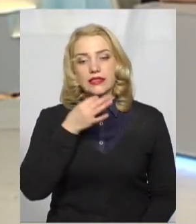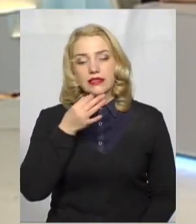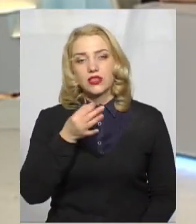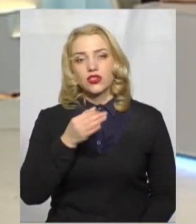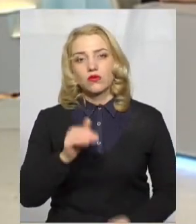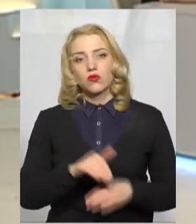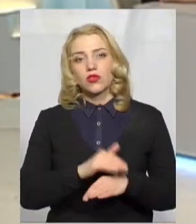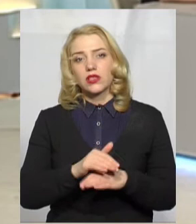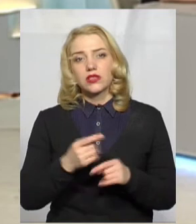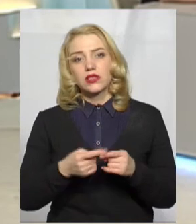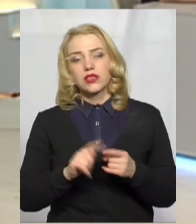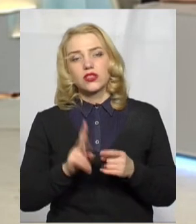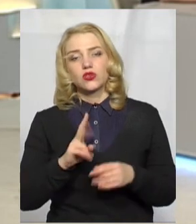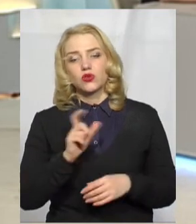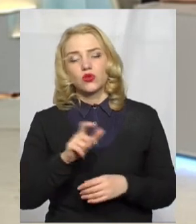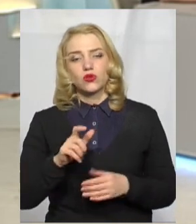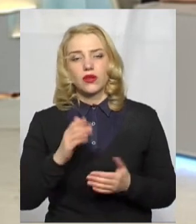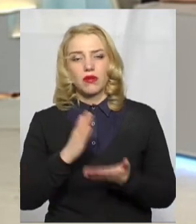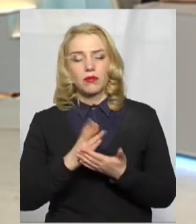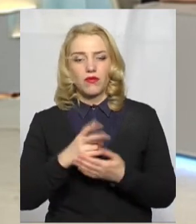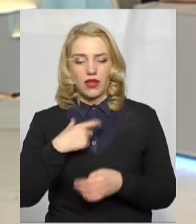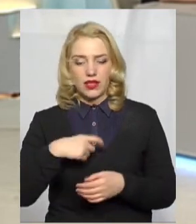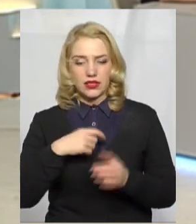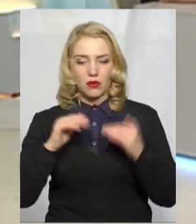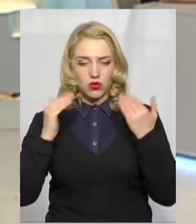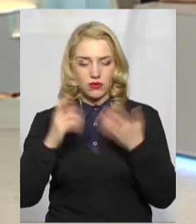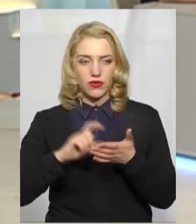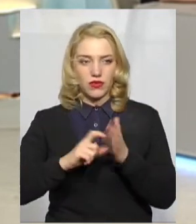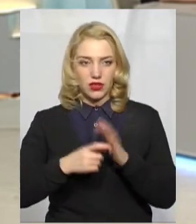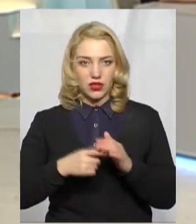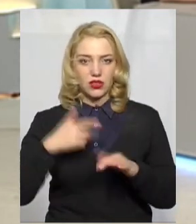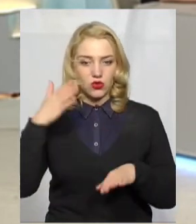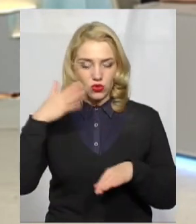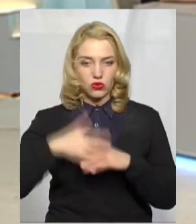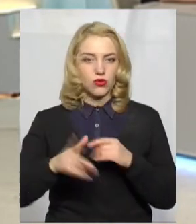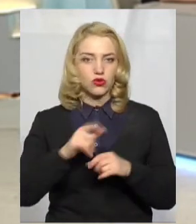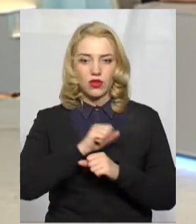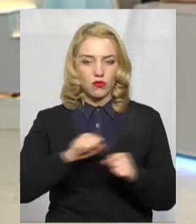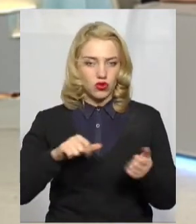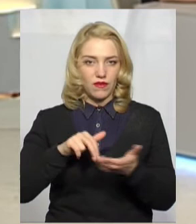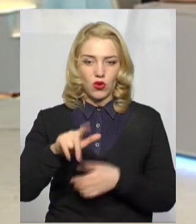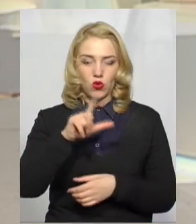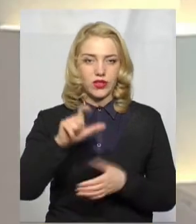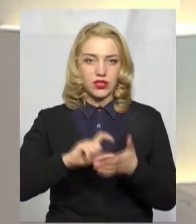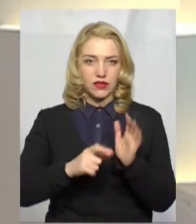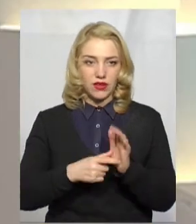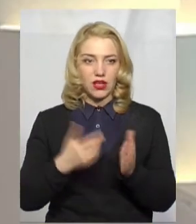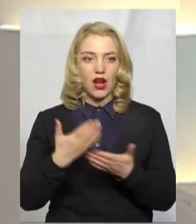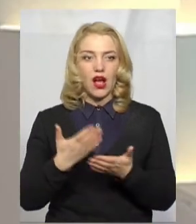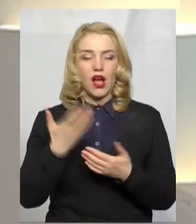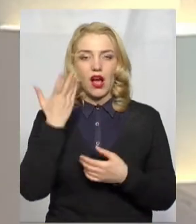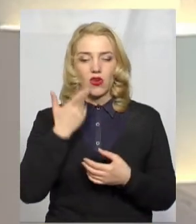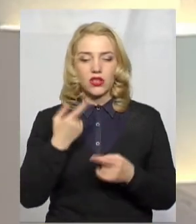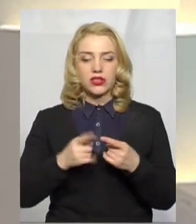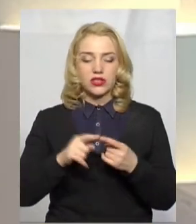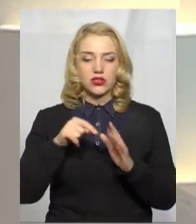перебувають на самоізоляції у квартирі, зрозуміло, що за межі квартири, так? Небажано, виходите. А коли це стосується, громадян,